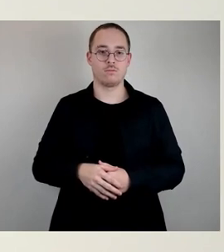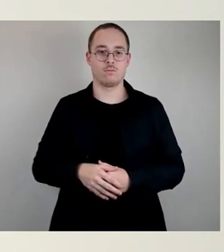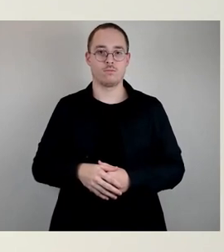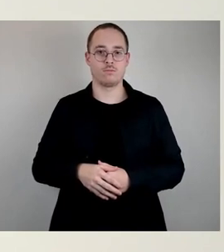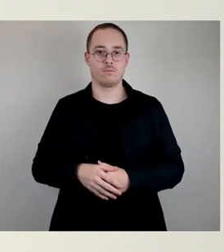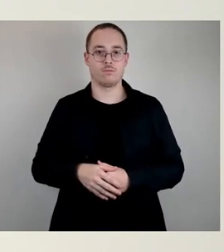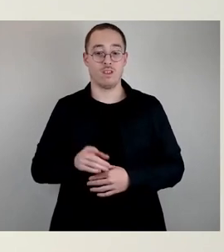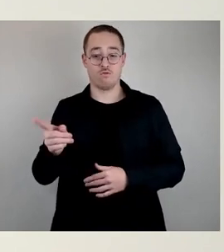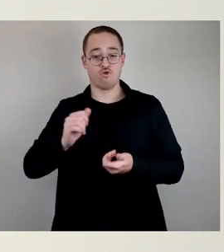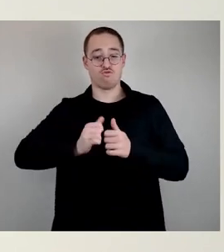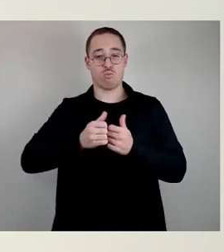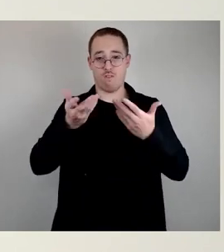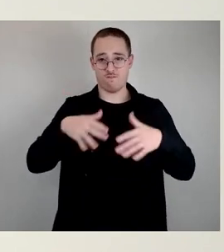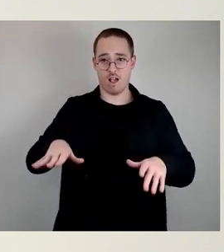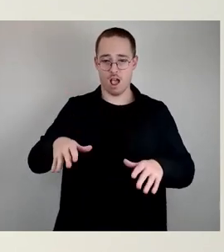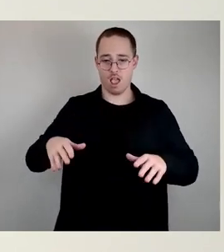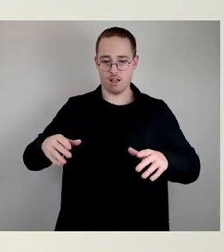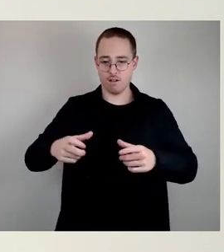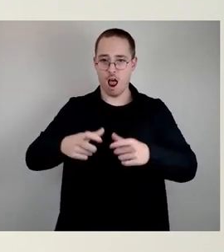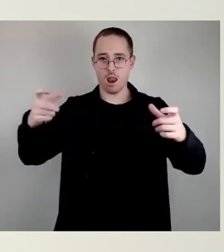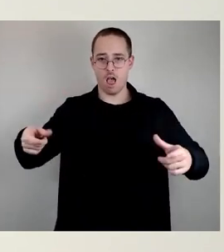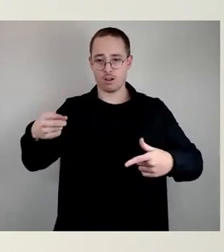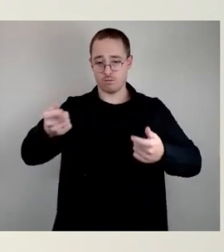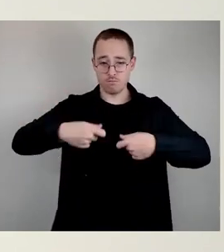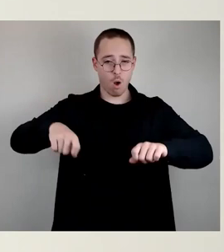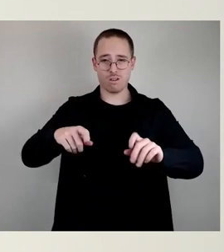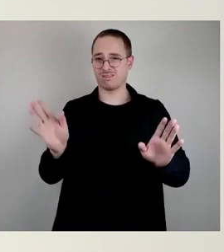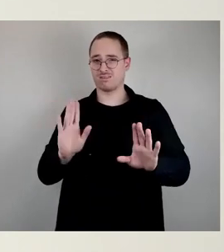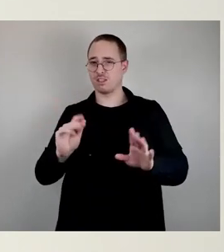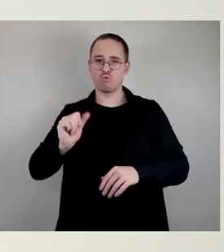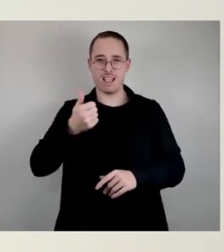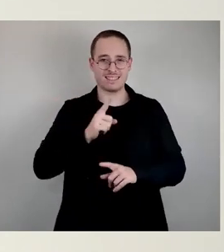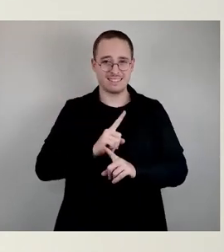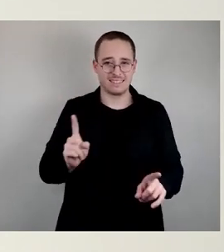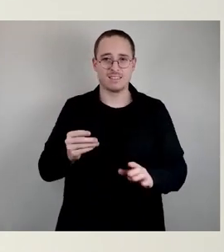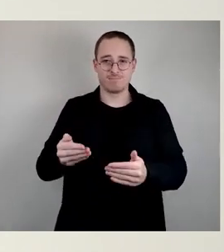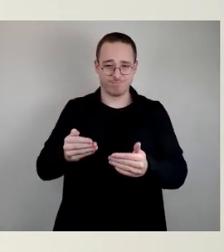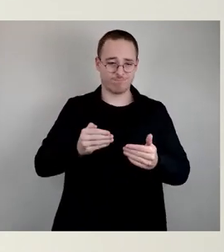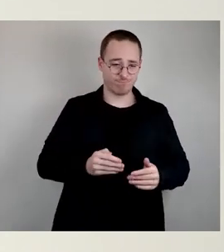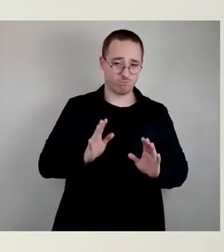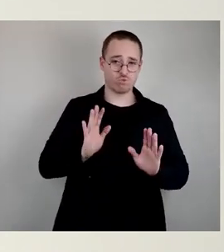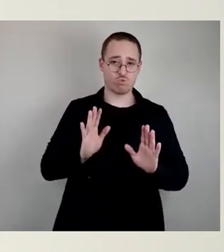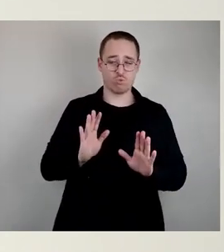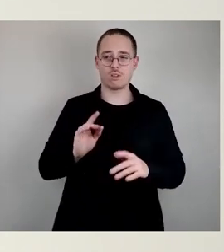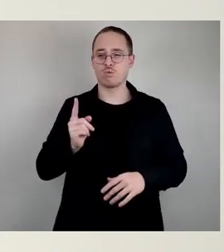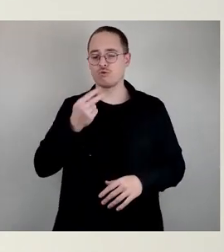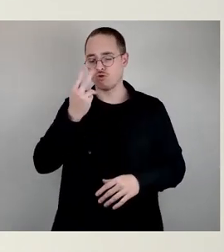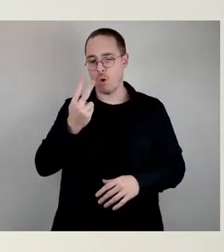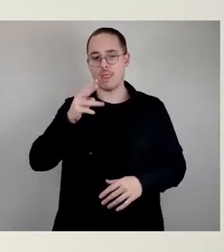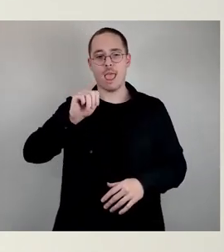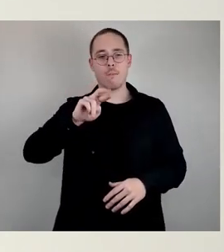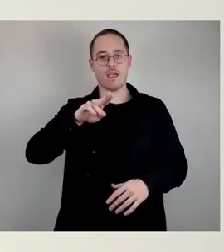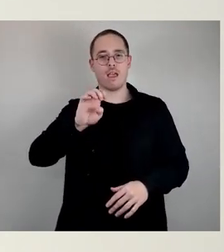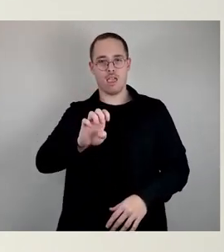Sportfreianlagen zu verzichten, sondern dort nochmal zu schauen, wie man also mit den MAEs entsprechend reagieren und überbrücken kann.